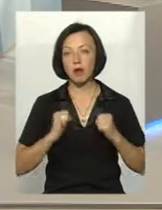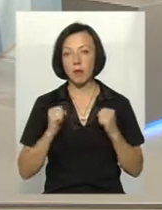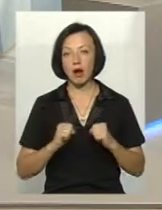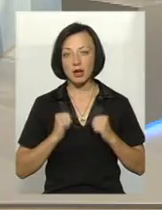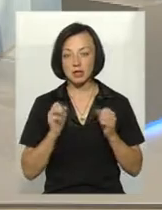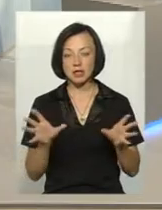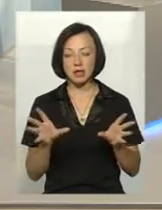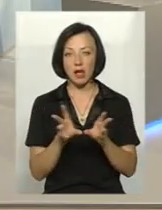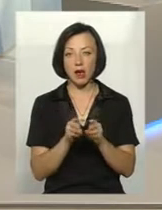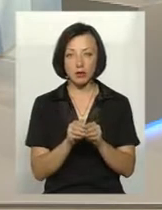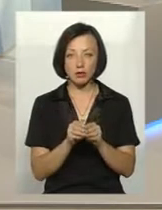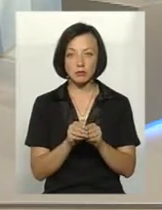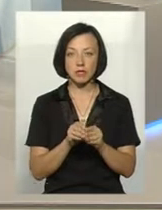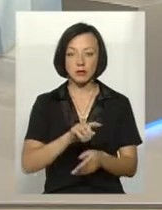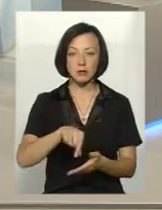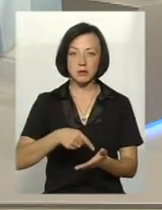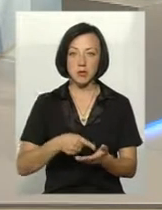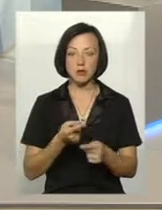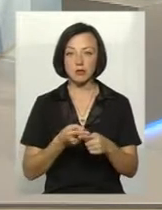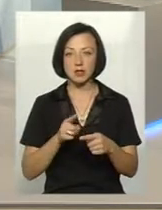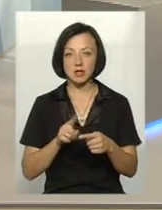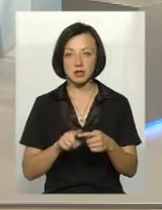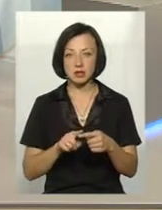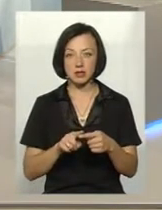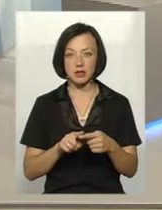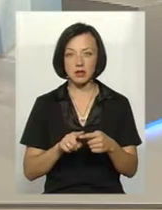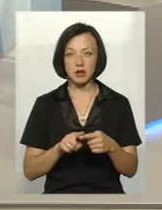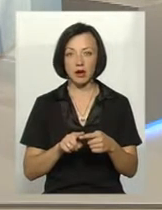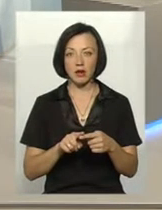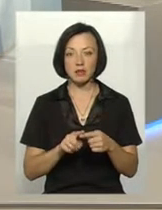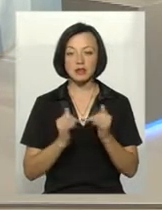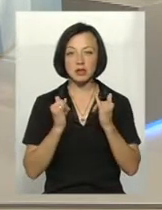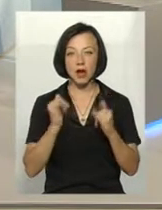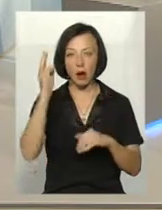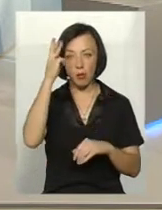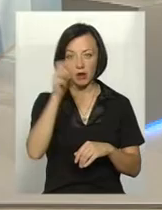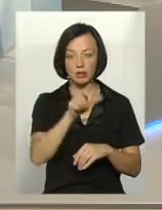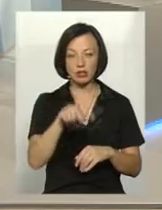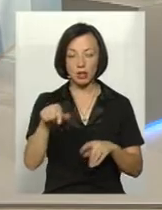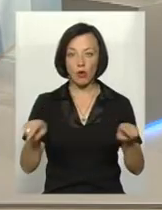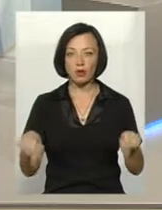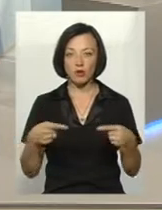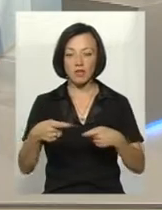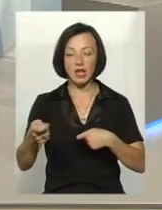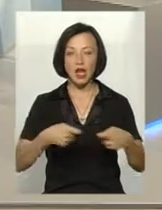разом з містом ці, в суду для хмельничан організовувати ці ярмарки, відповідно, на